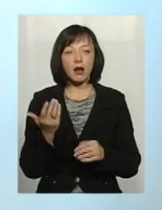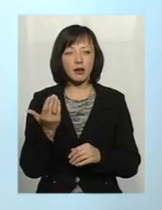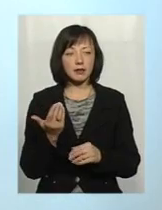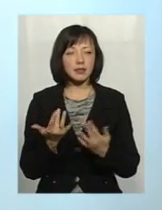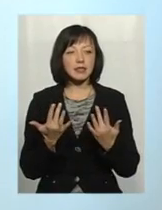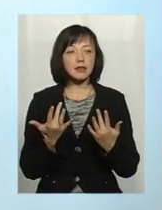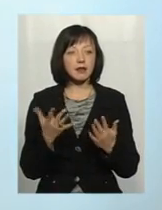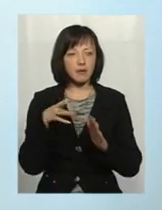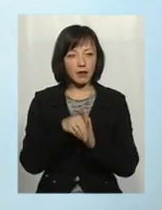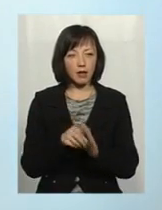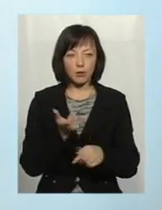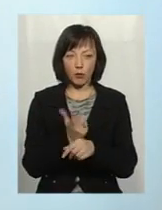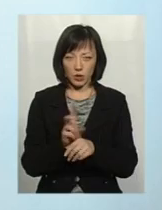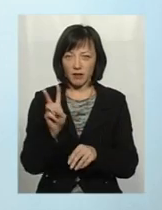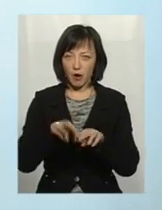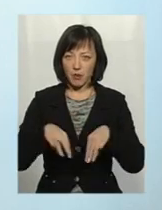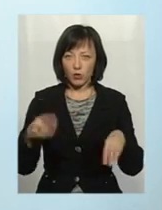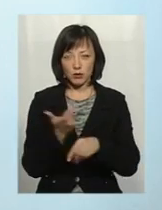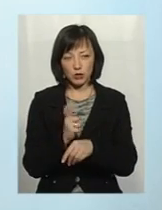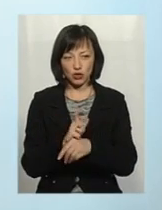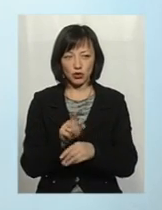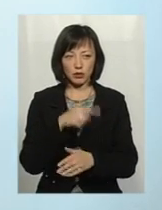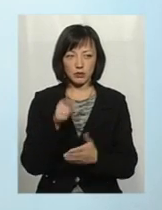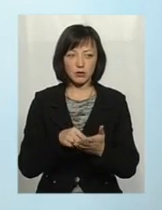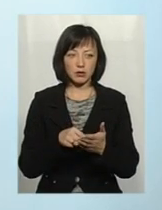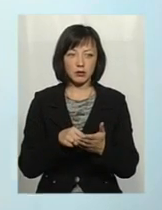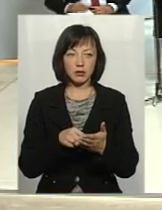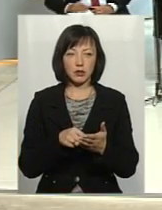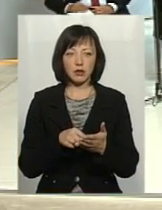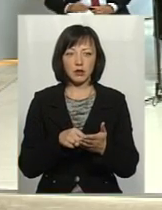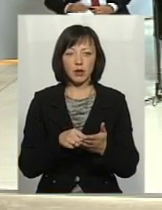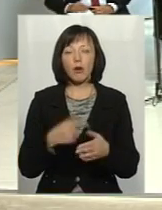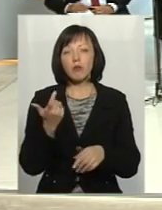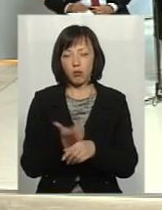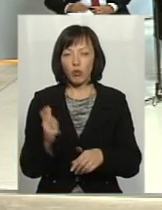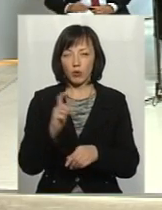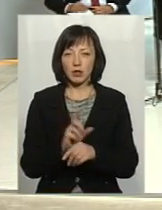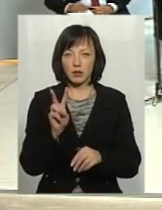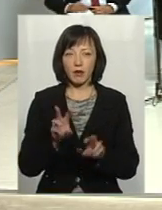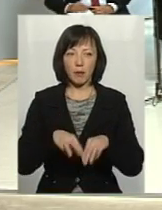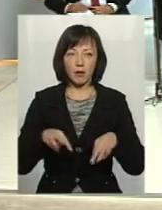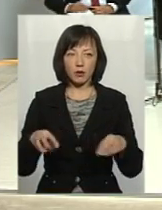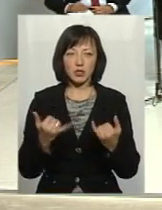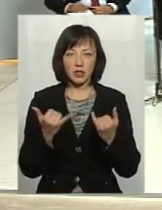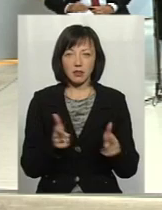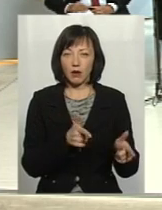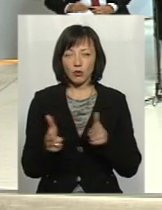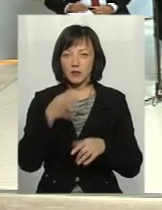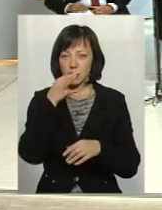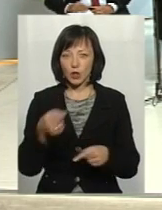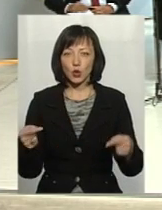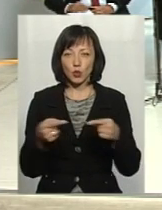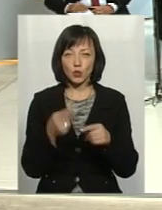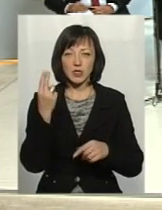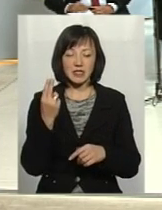скільки вкладено? Ну, понад 2 мільйони чи вже більше? Під понад 2 мільйони. Я сейчас вам не готов сказати точну